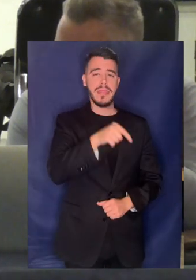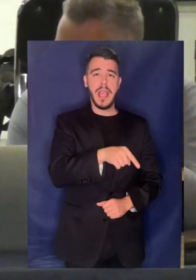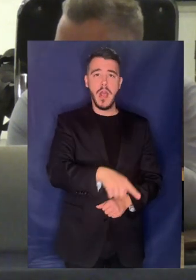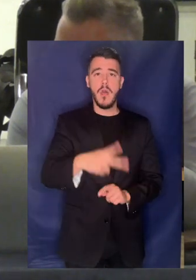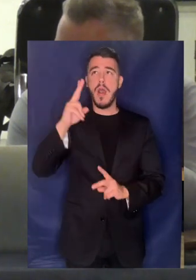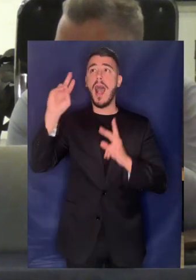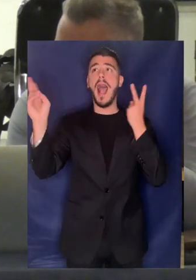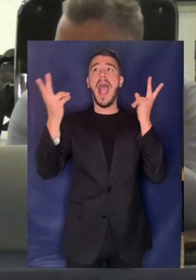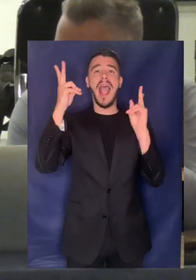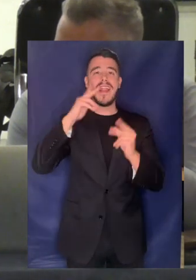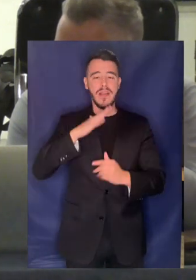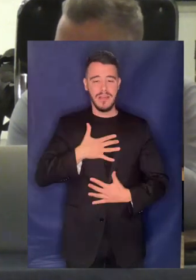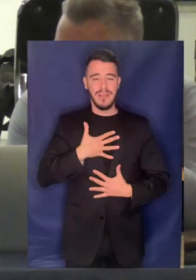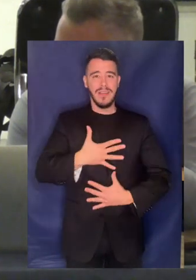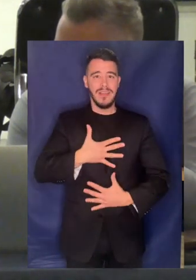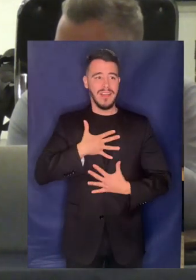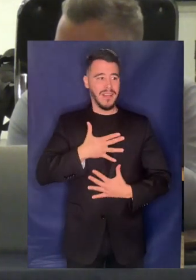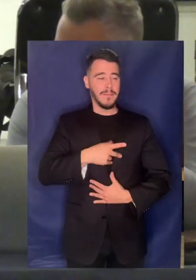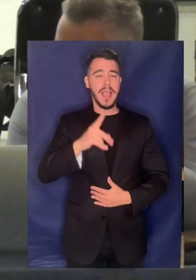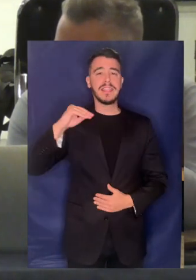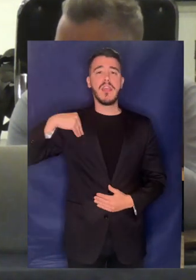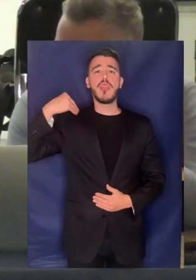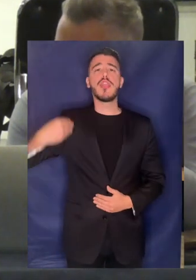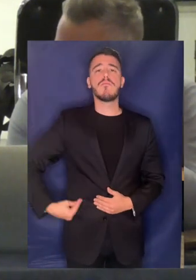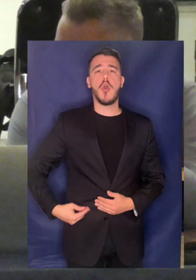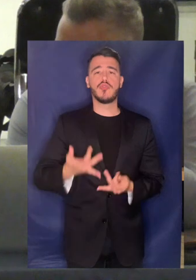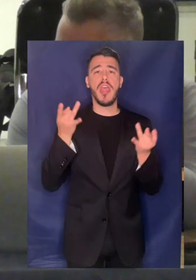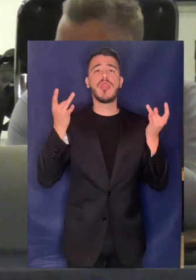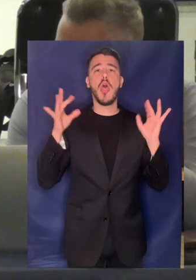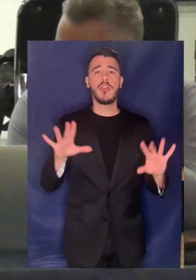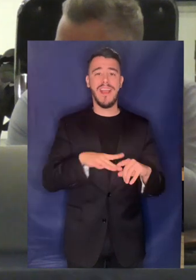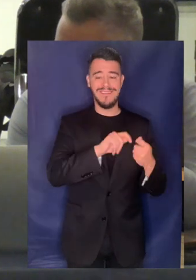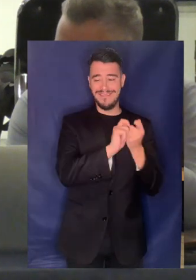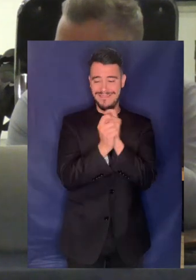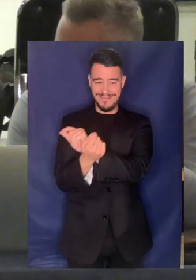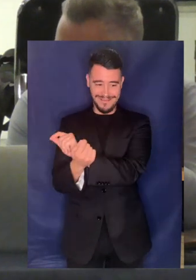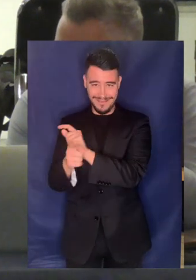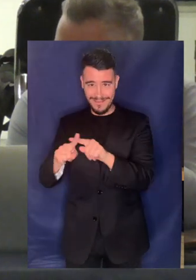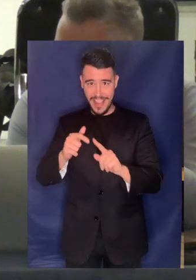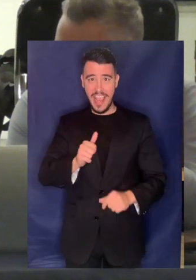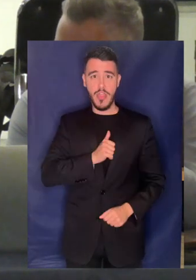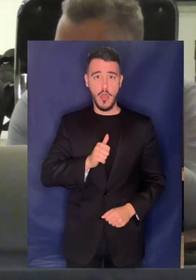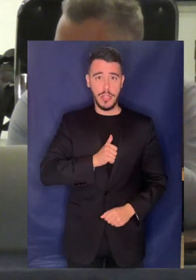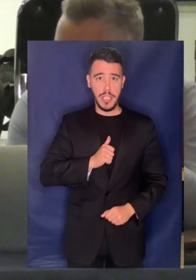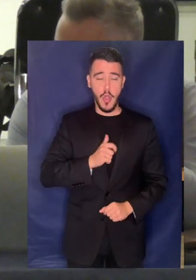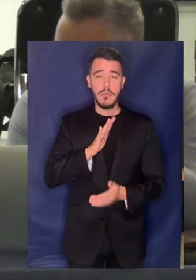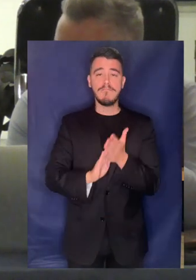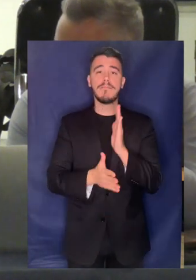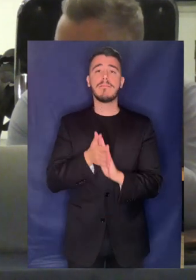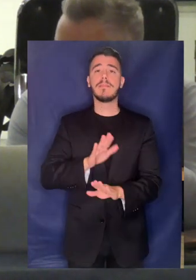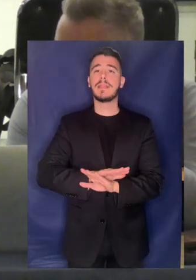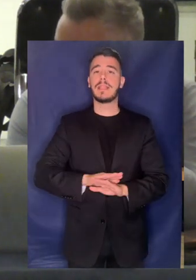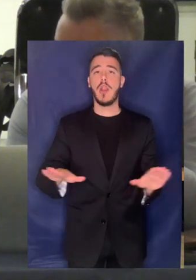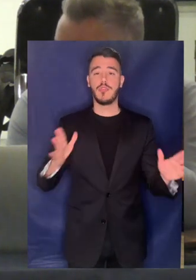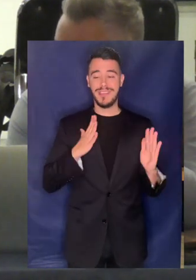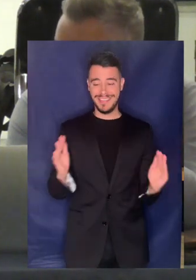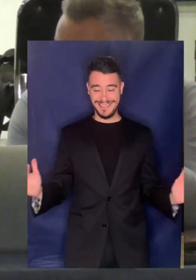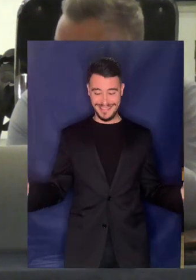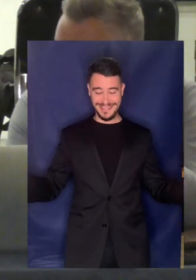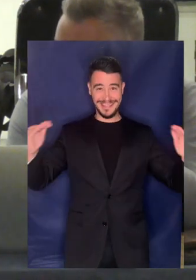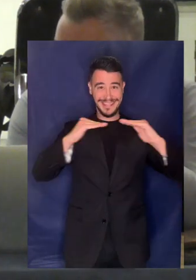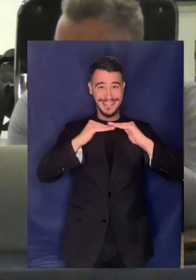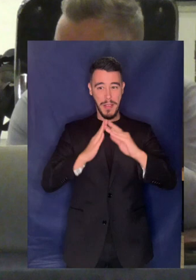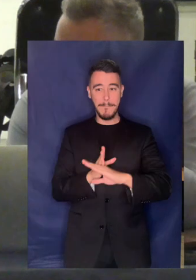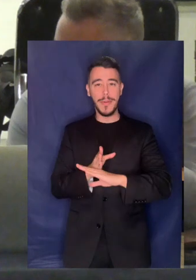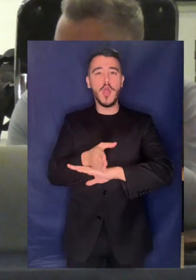ο αέρας από δημόσια αγαφά να γίνουν εμπόρευμα τότε αυτόματα έχουμε σταματήσει την ισότιμη πρόσβαση των πολιτών και αυτά